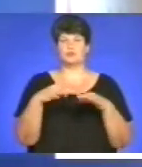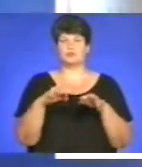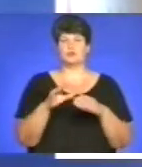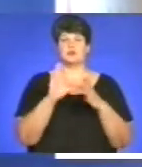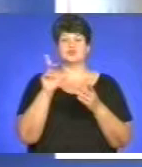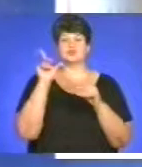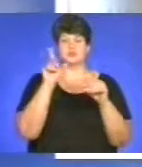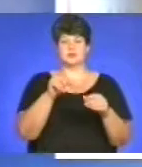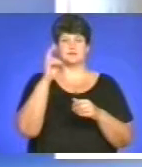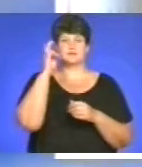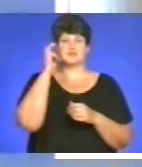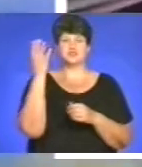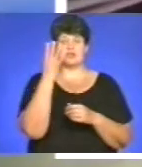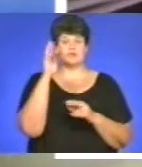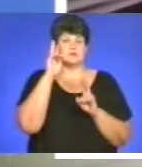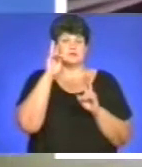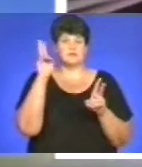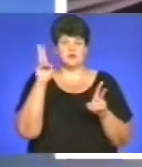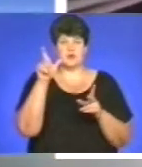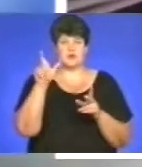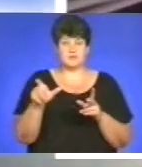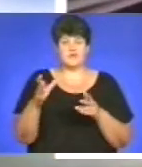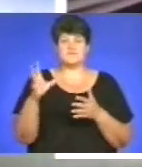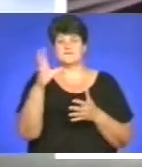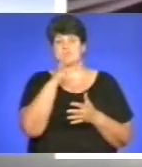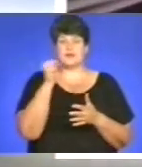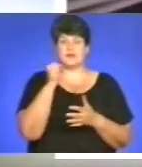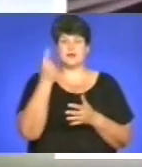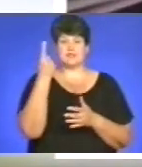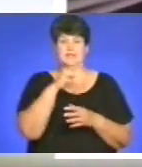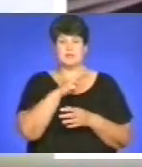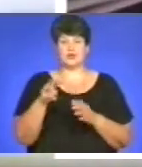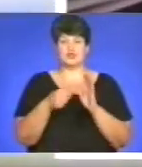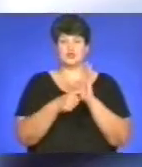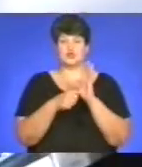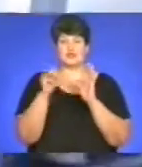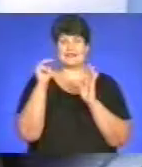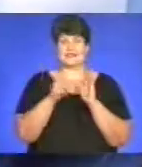до столиці, четверо невідомих викрали 1 мільйон 600 тисяч гривень.